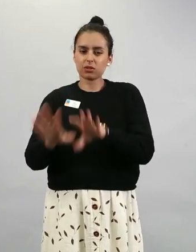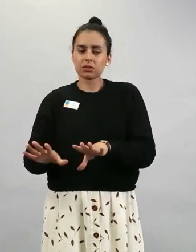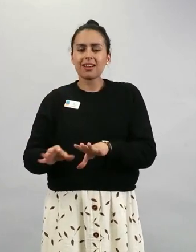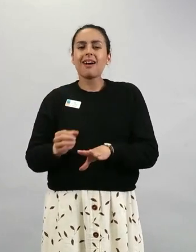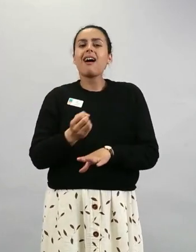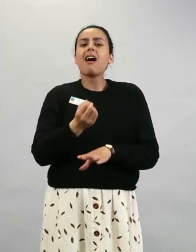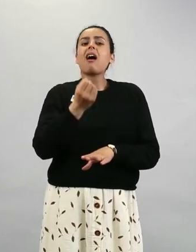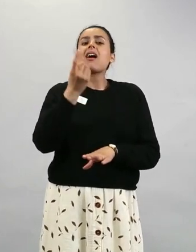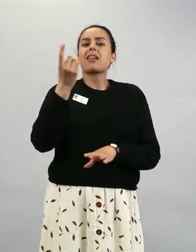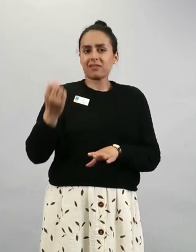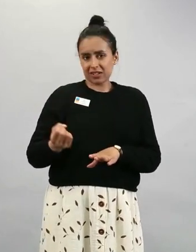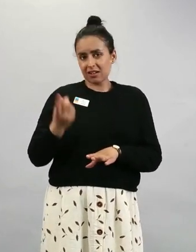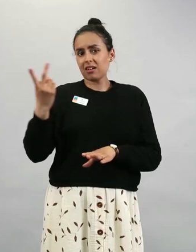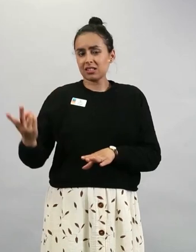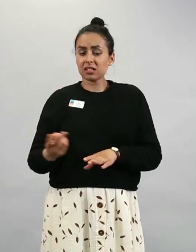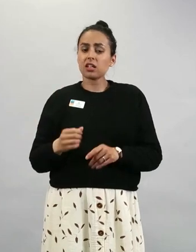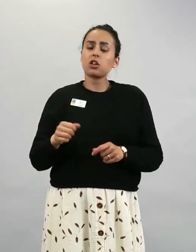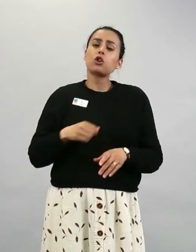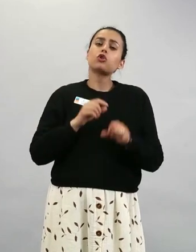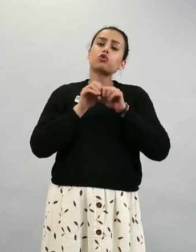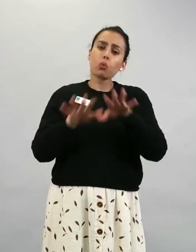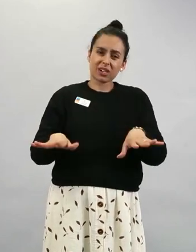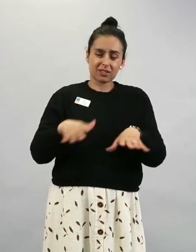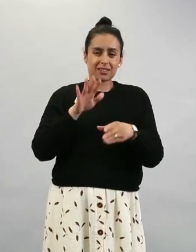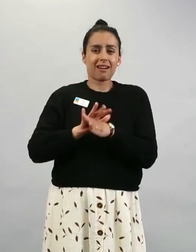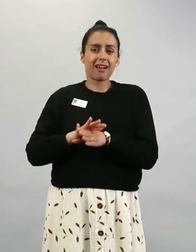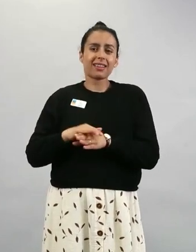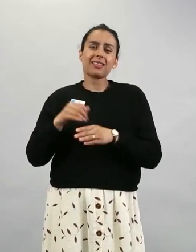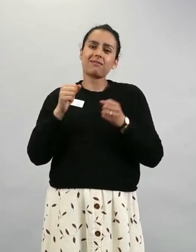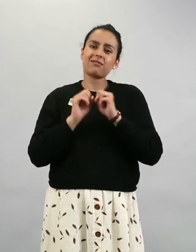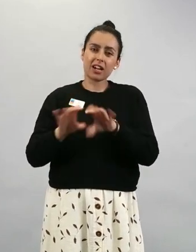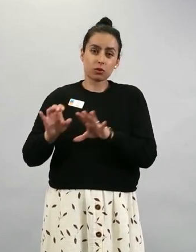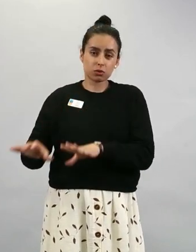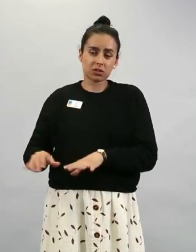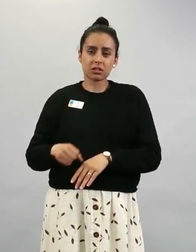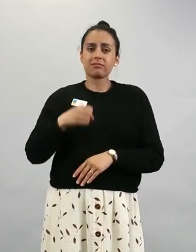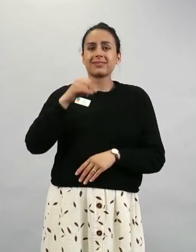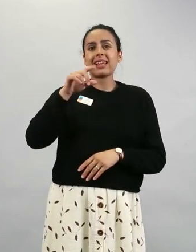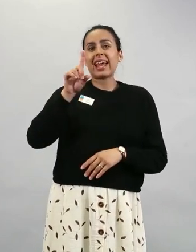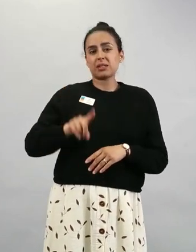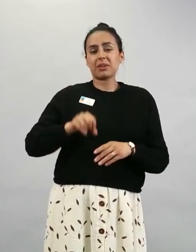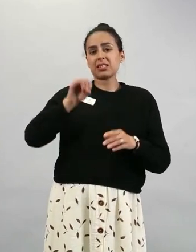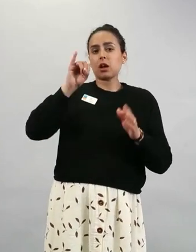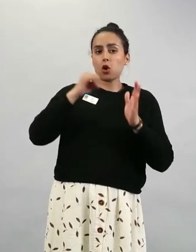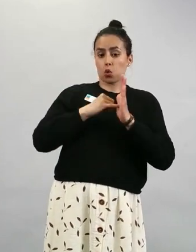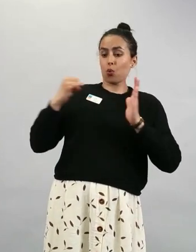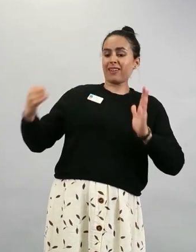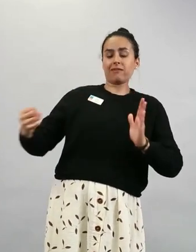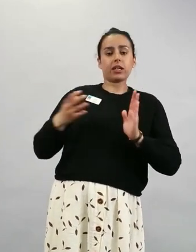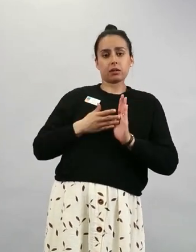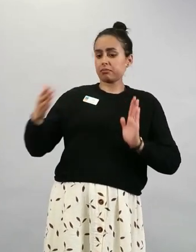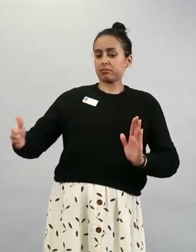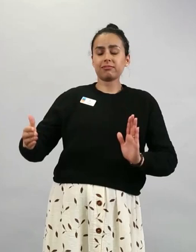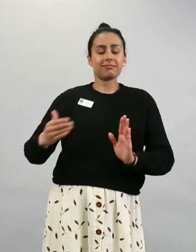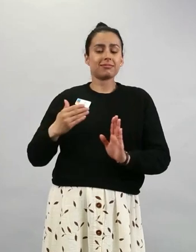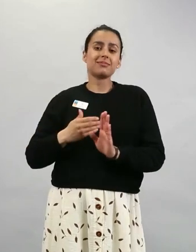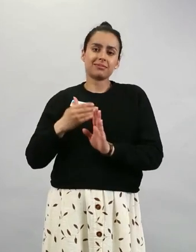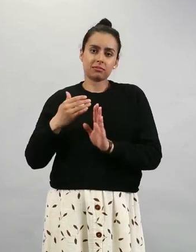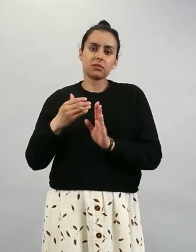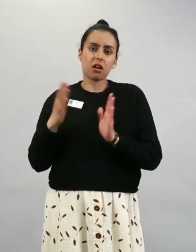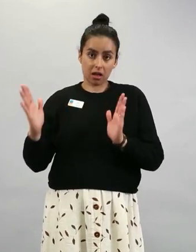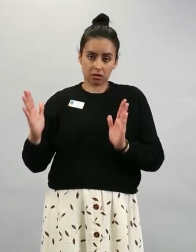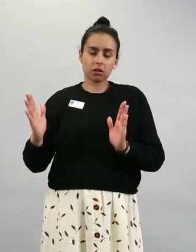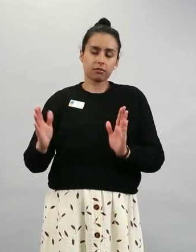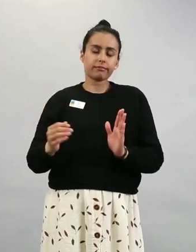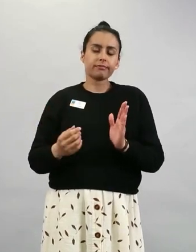ensimmäisen kuuden viikon kuluttua siitä rokottamisesta. Harvinaisia myöhemmin tulevia